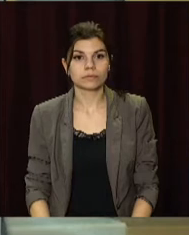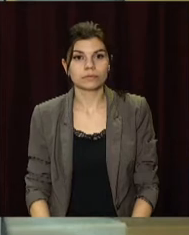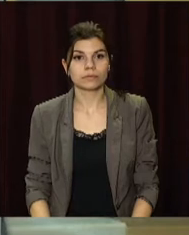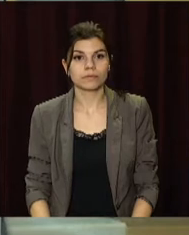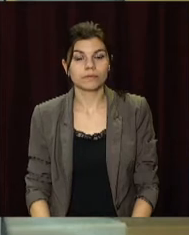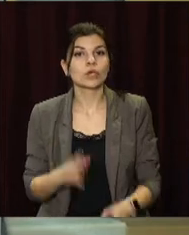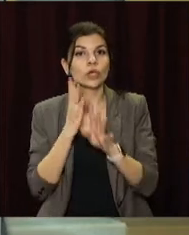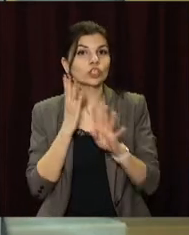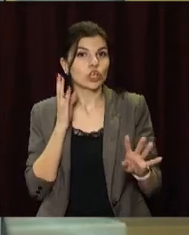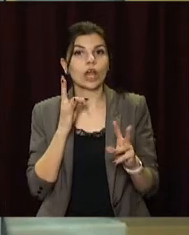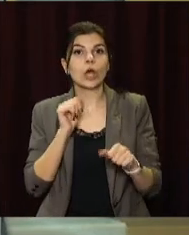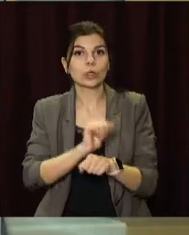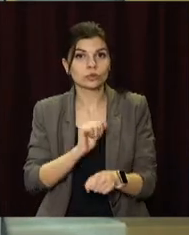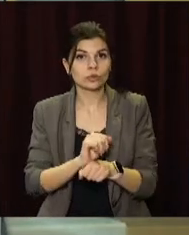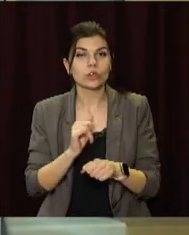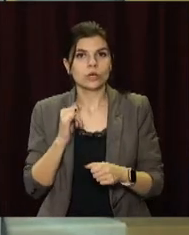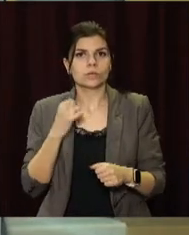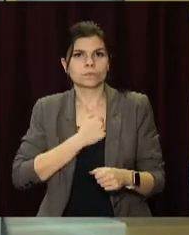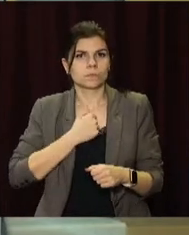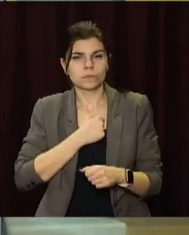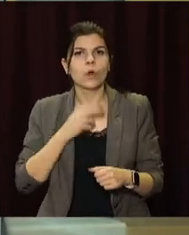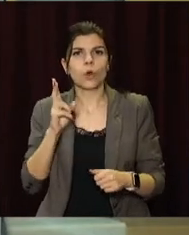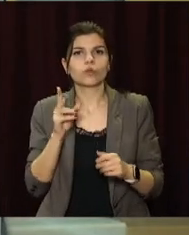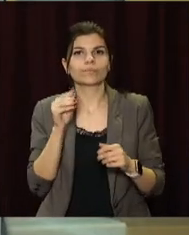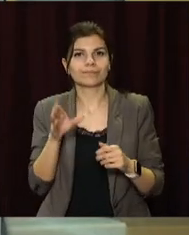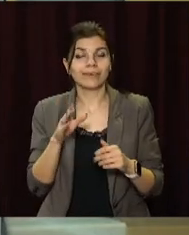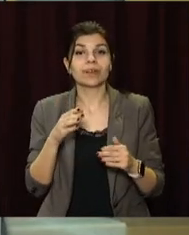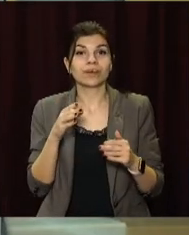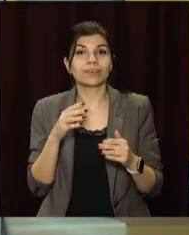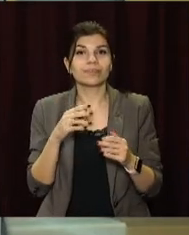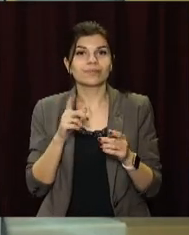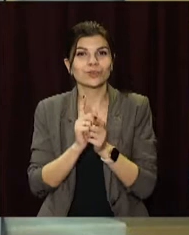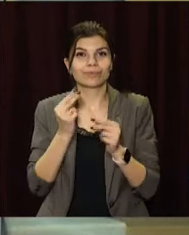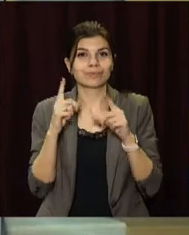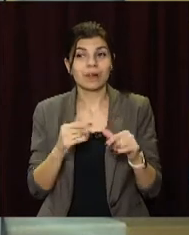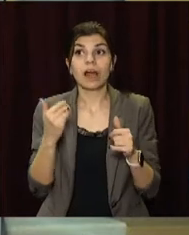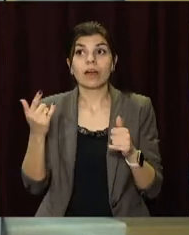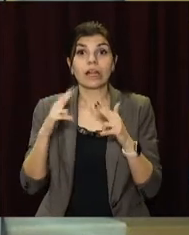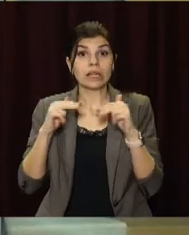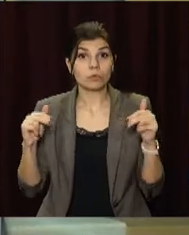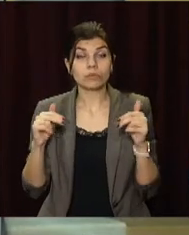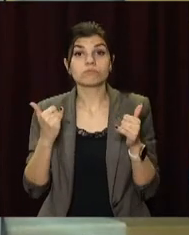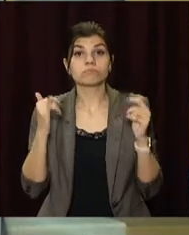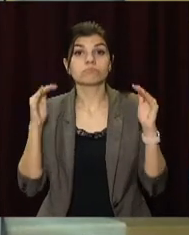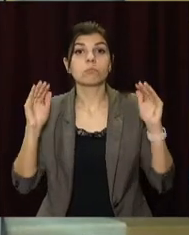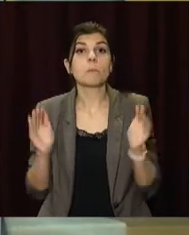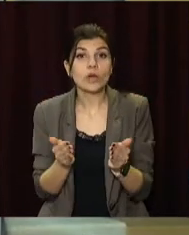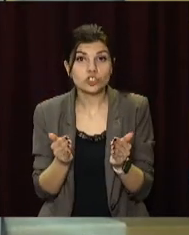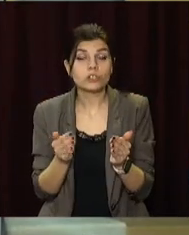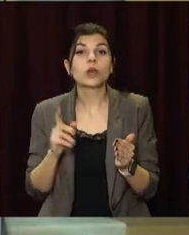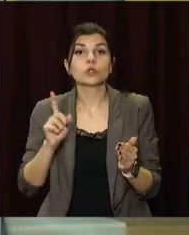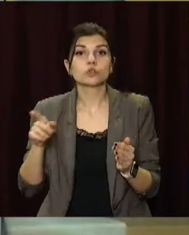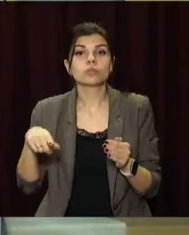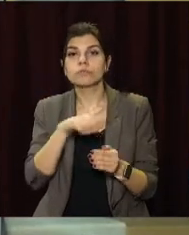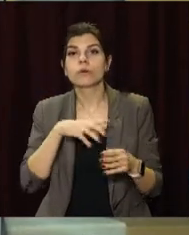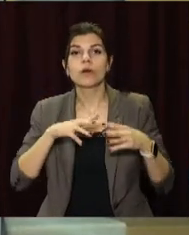Черги на зупинках та оборення пільговиків. Відсьогодні в Дніпрі діють карантинні обмеження у громадському транспорті, що ухвалила